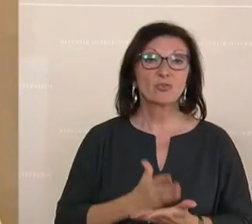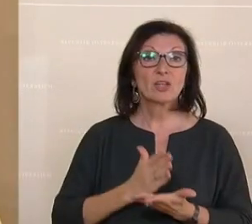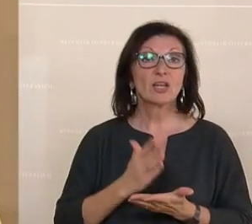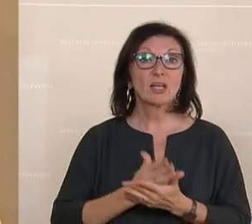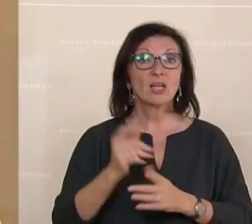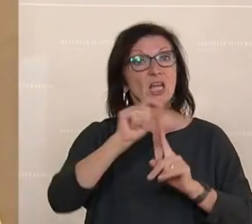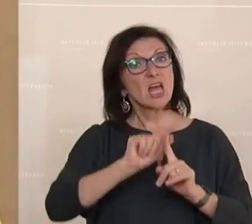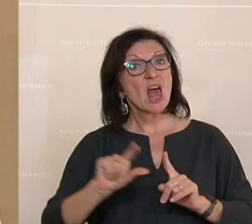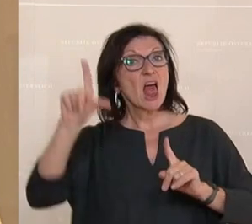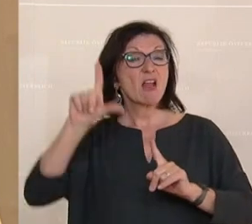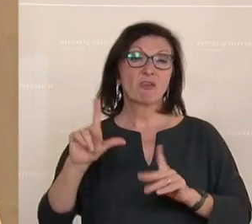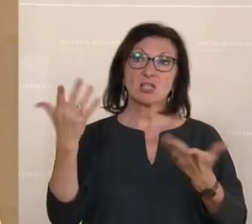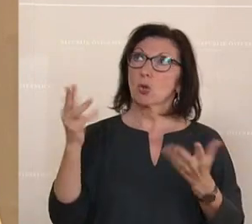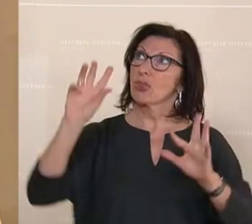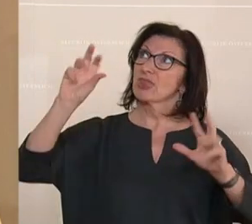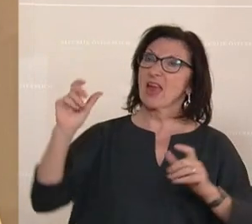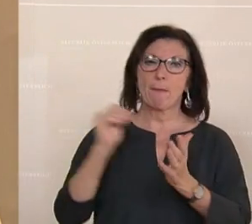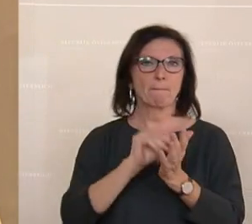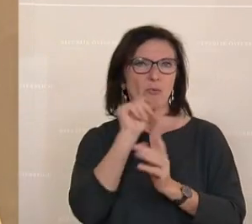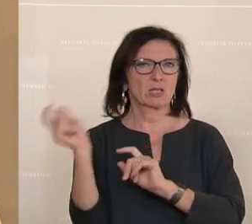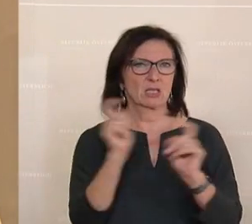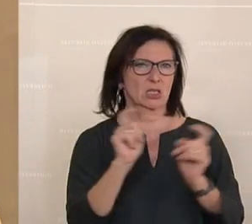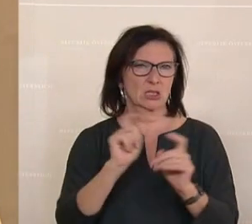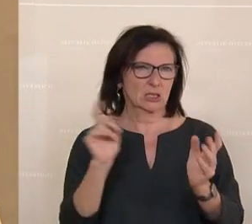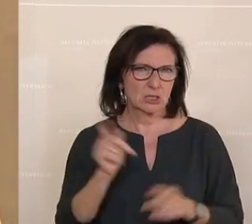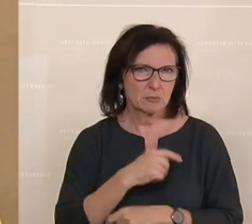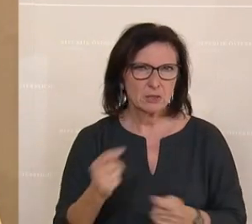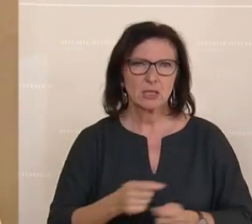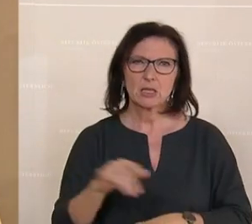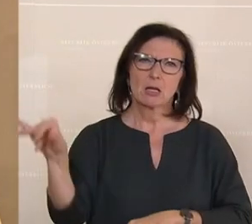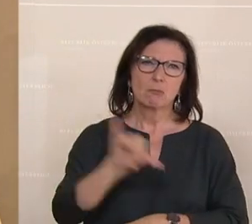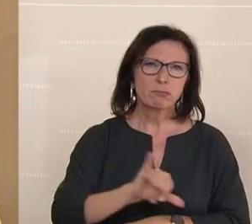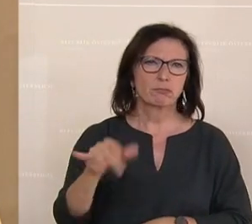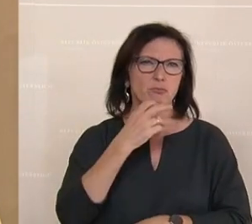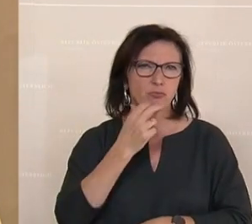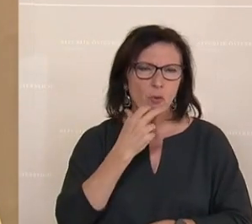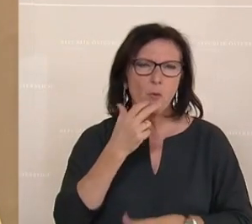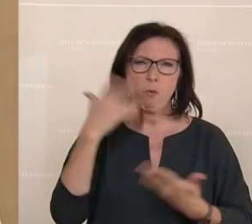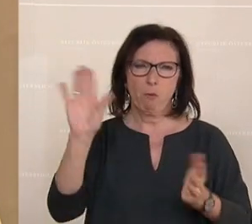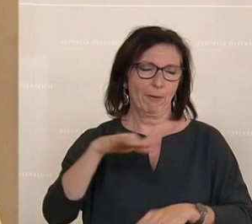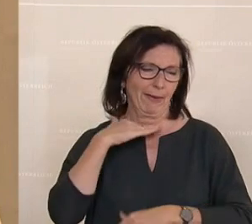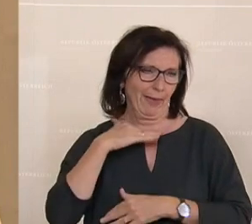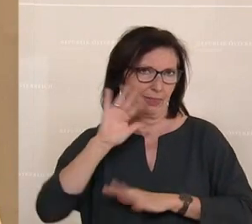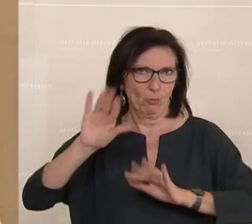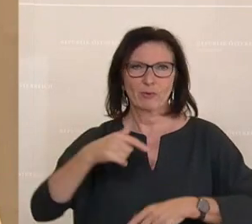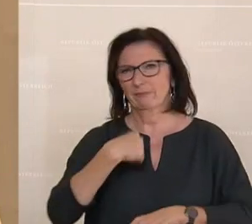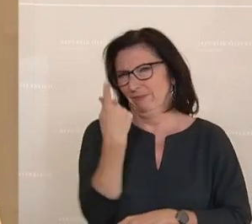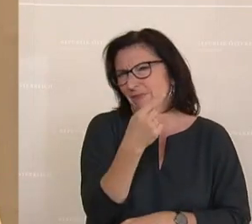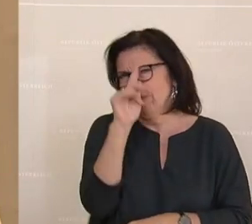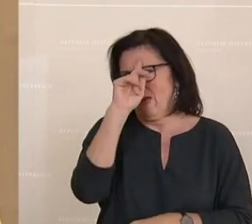Inflationsdebatte, weil es keine Inflations gibt. Es gibt Strom, Gas, Benzin, Diesel im Überfluss. Gut, das wissen wir, dass Russland